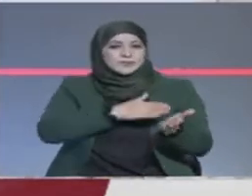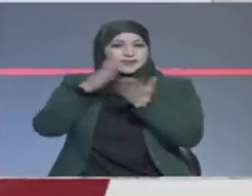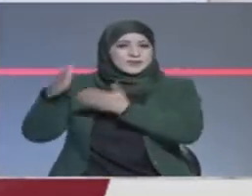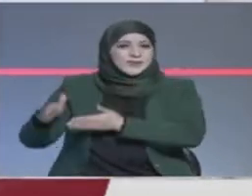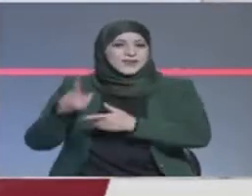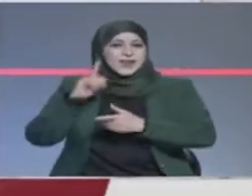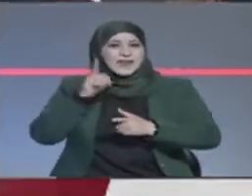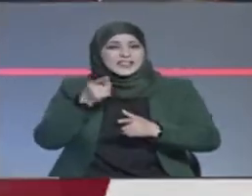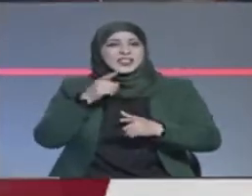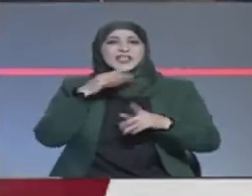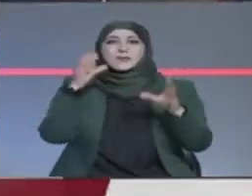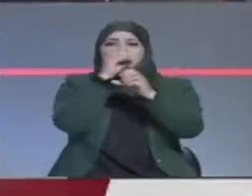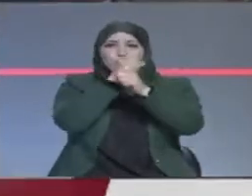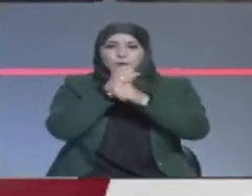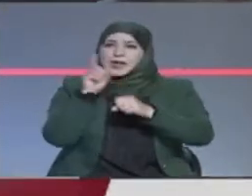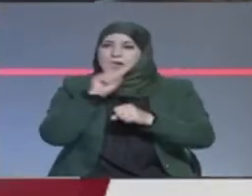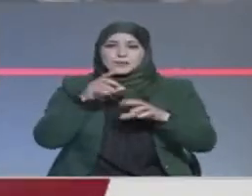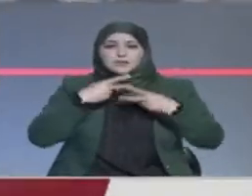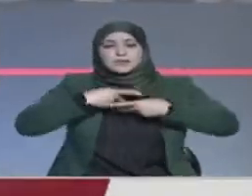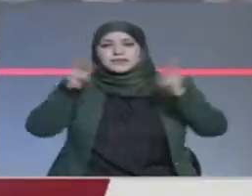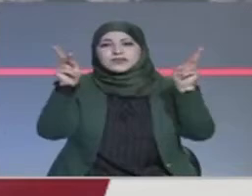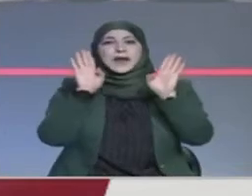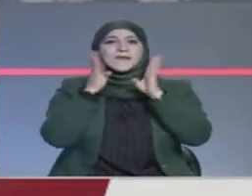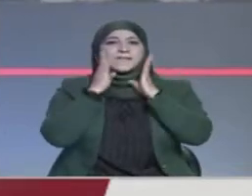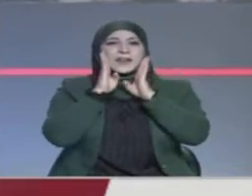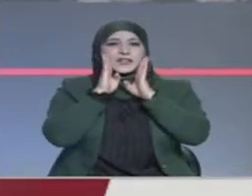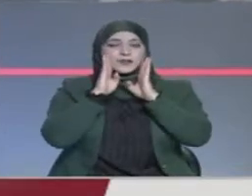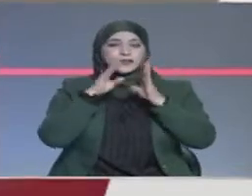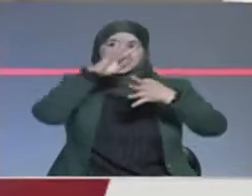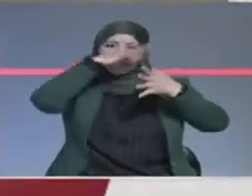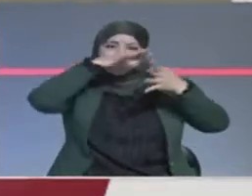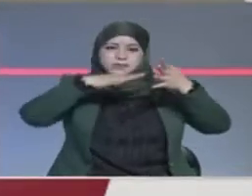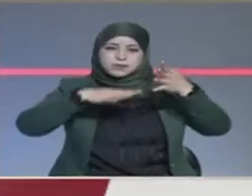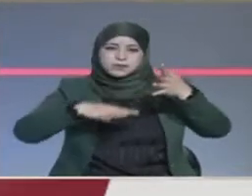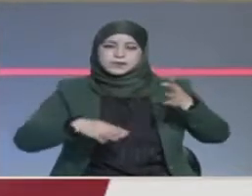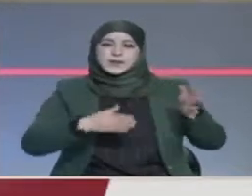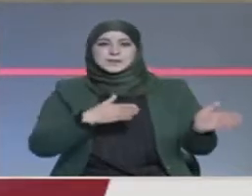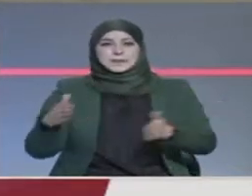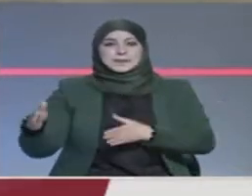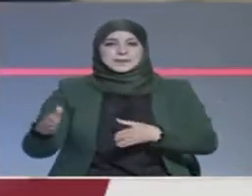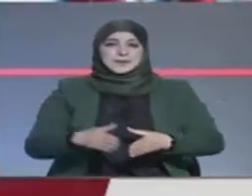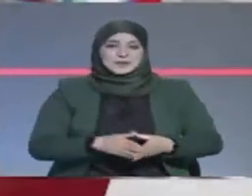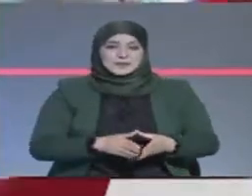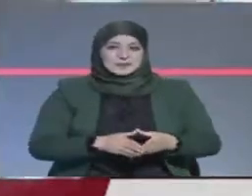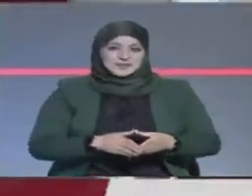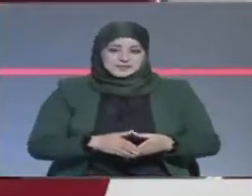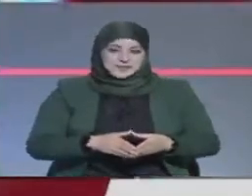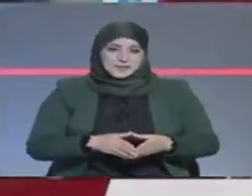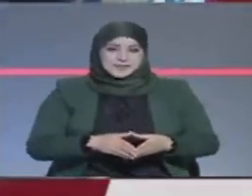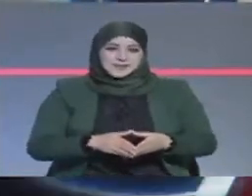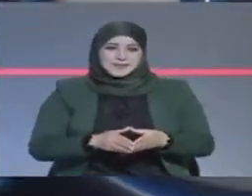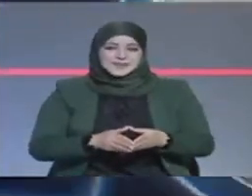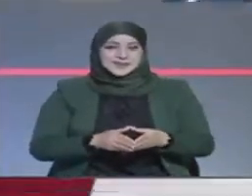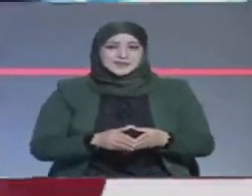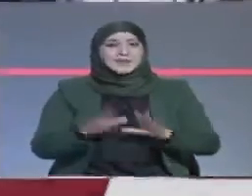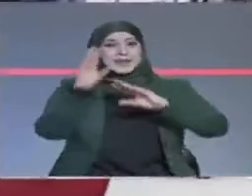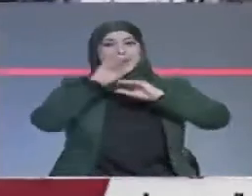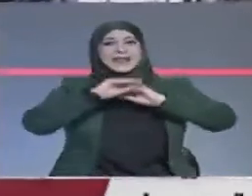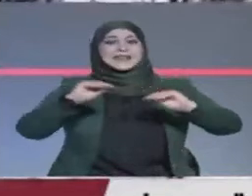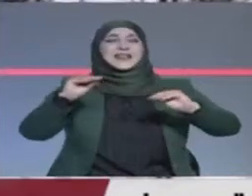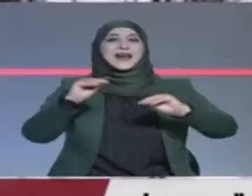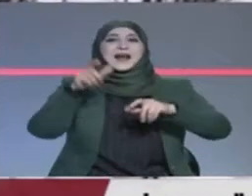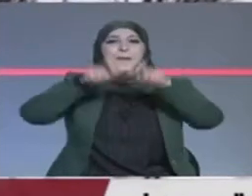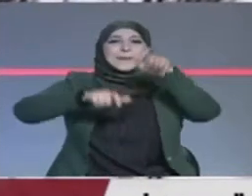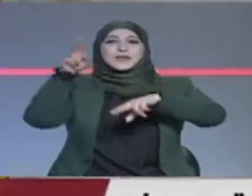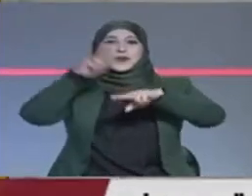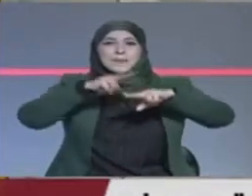الخرقها واجب التحفظ ونشرها وثائق إدارية على مواقع التوصل الاجتماعي استقرار معدلات